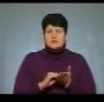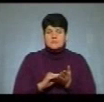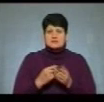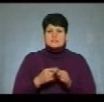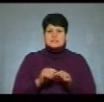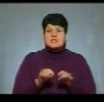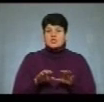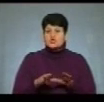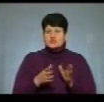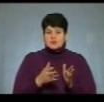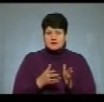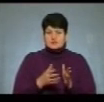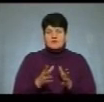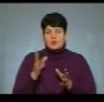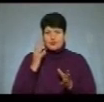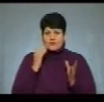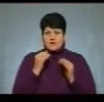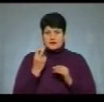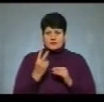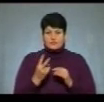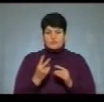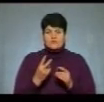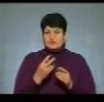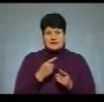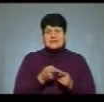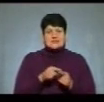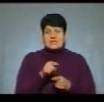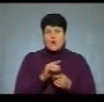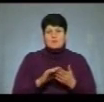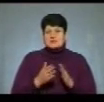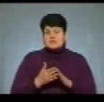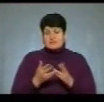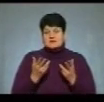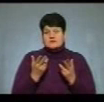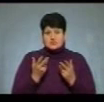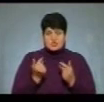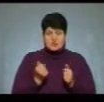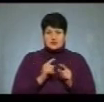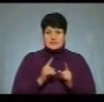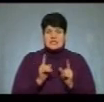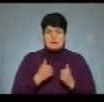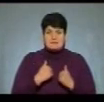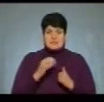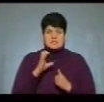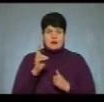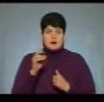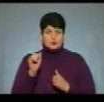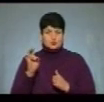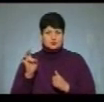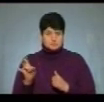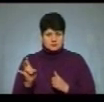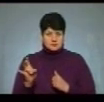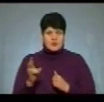рішення. І з рахуванням тих обставин. Звичайно, що не тільки мій підзахисний скакун, а й